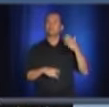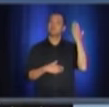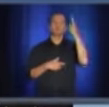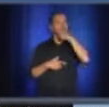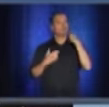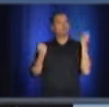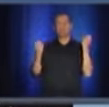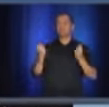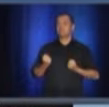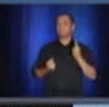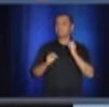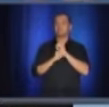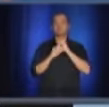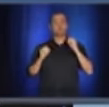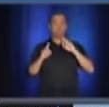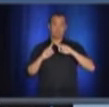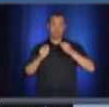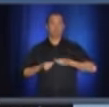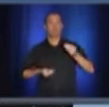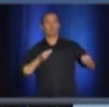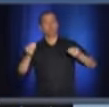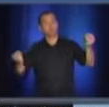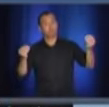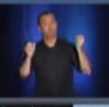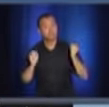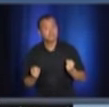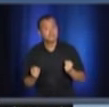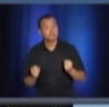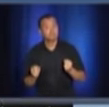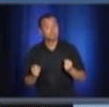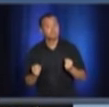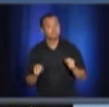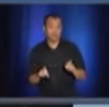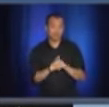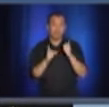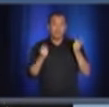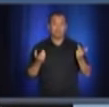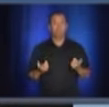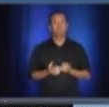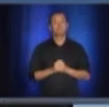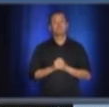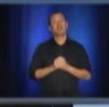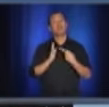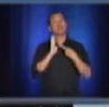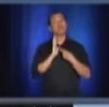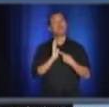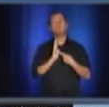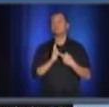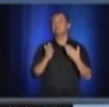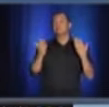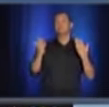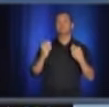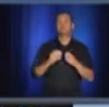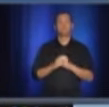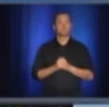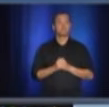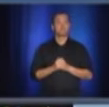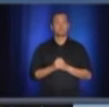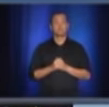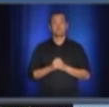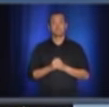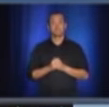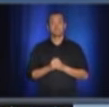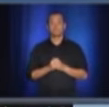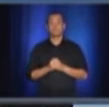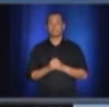pas voulu vous contaminer. Mais si vous vous êtes retrouvés, comme dit le ministre, dans une situation où... Vous savez,'est pas naturel d'être à deux mètres